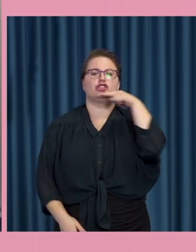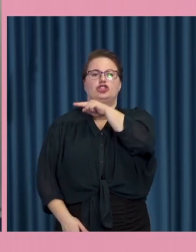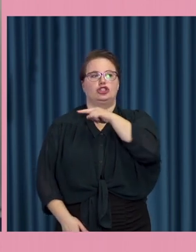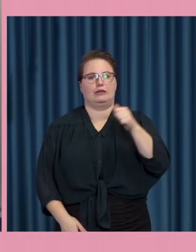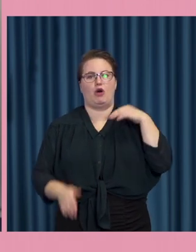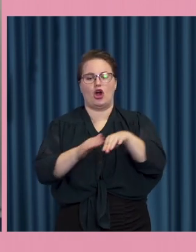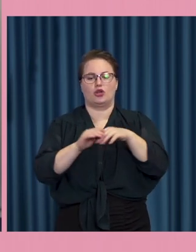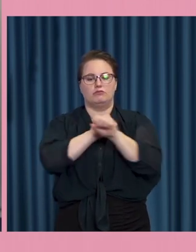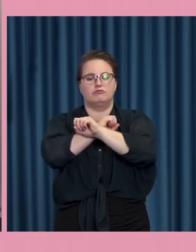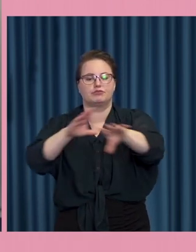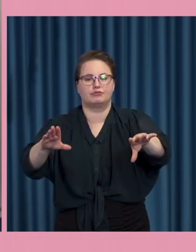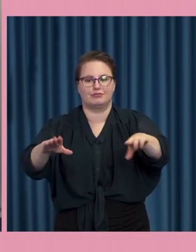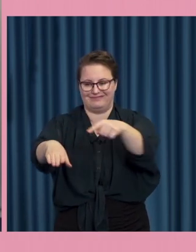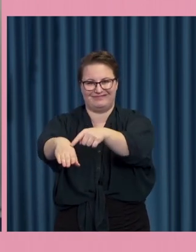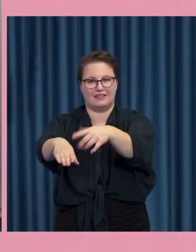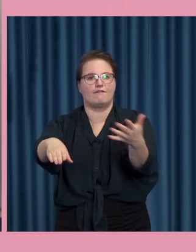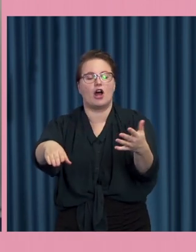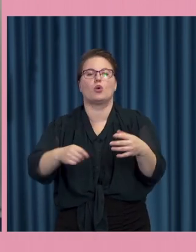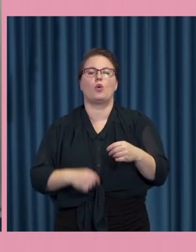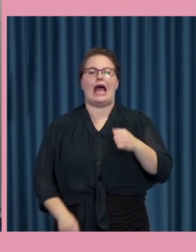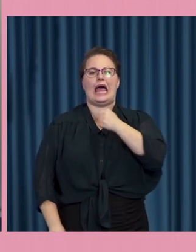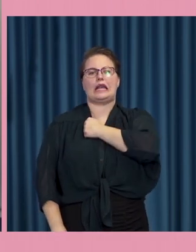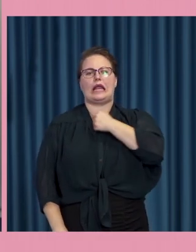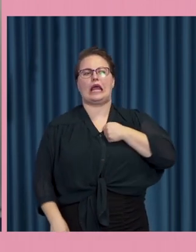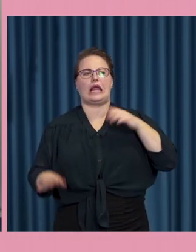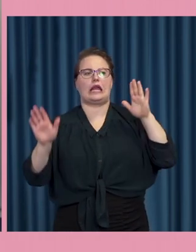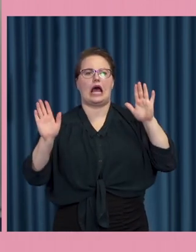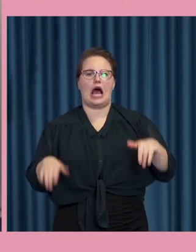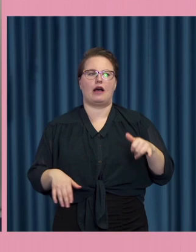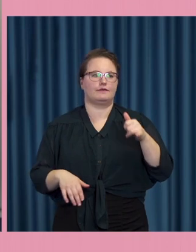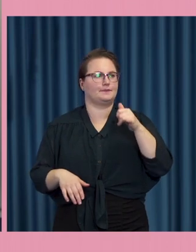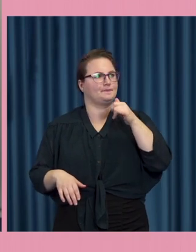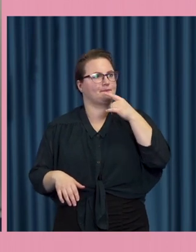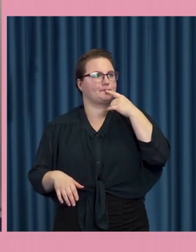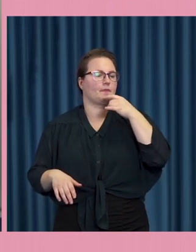regeringen hindrade att